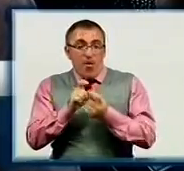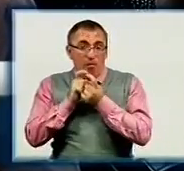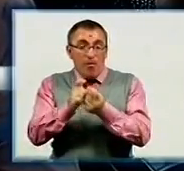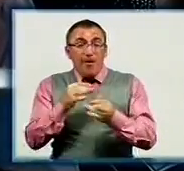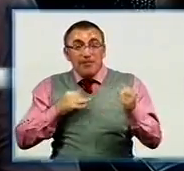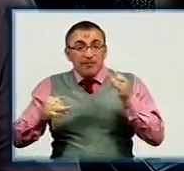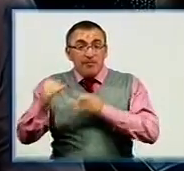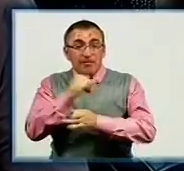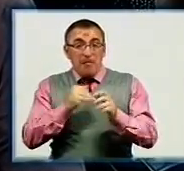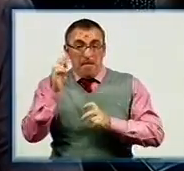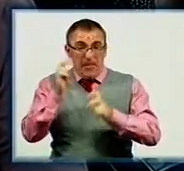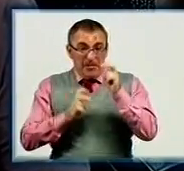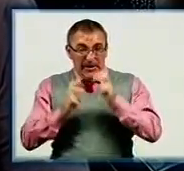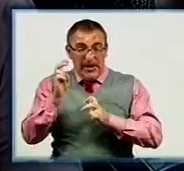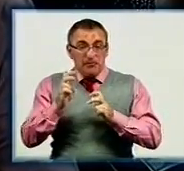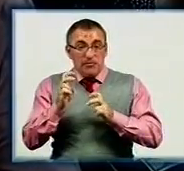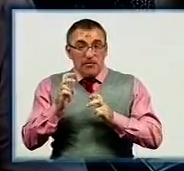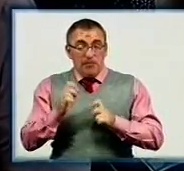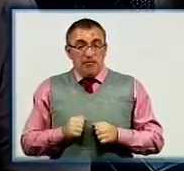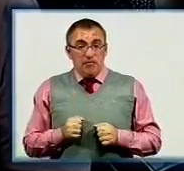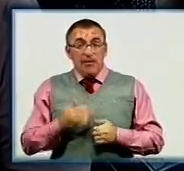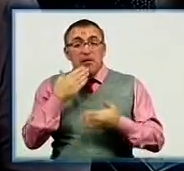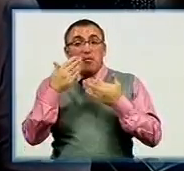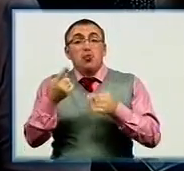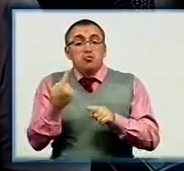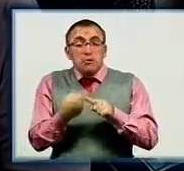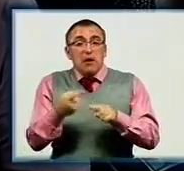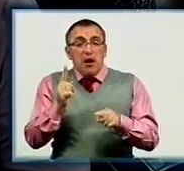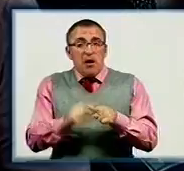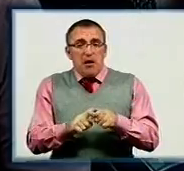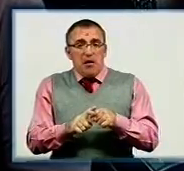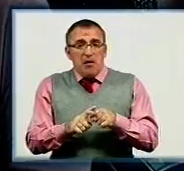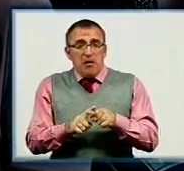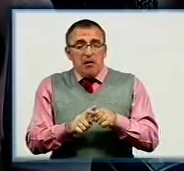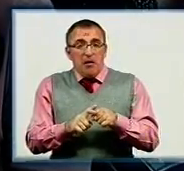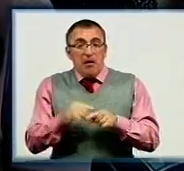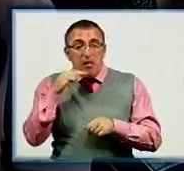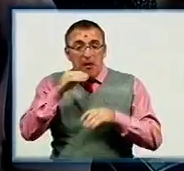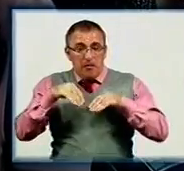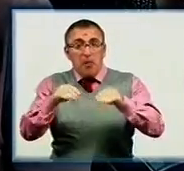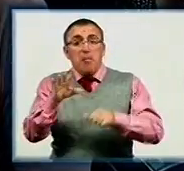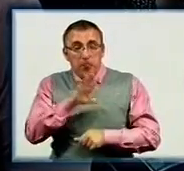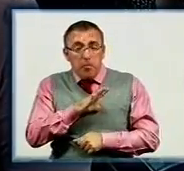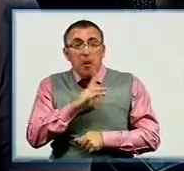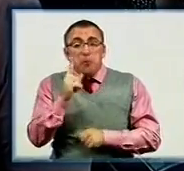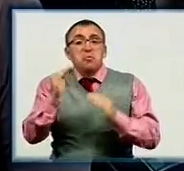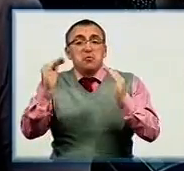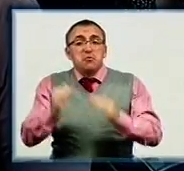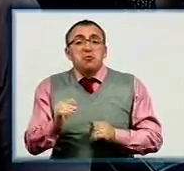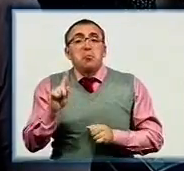спілкувалися з підприємствами на запитання, чому таке застосування гербіцидів було, так, чому таке низьке,